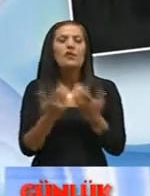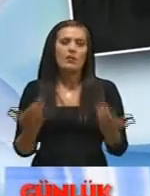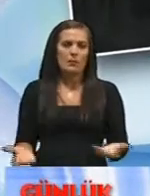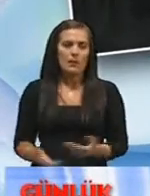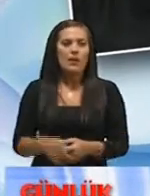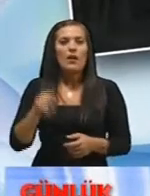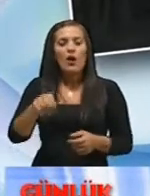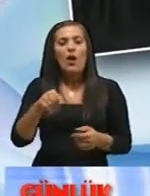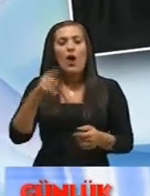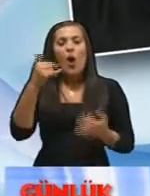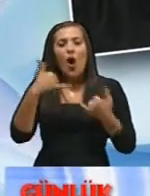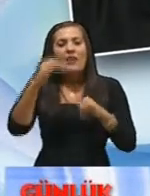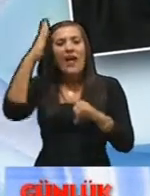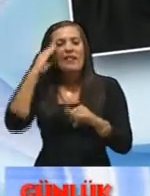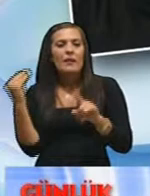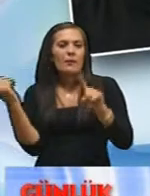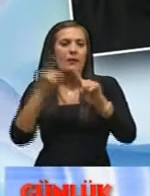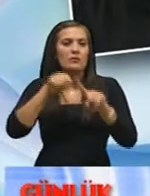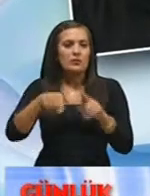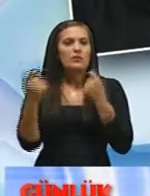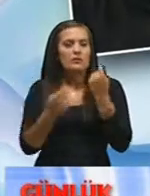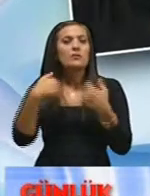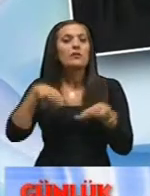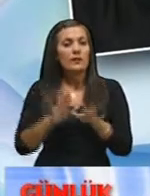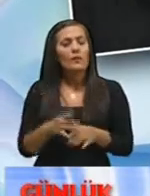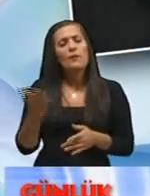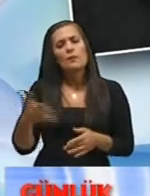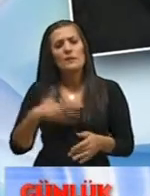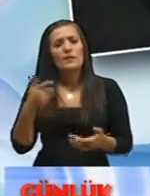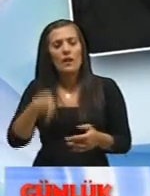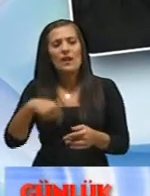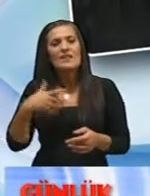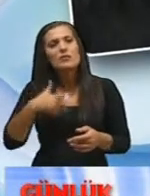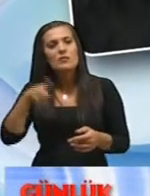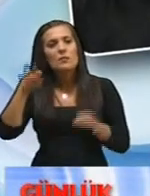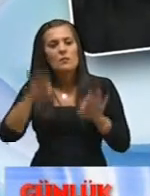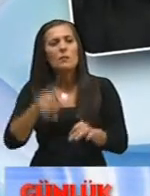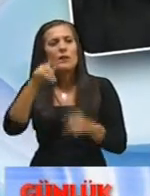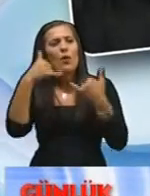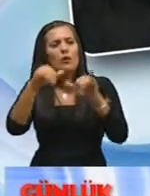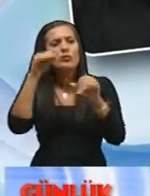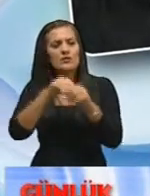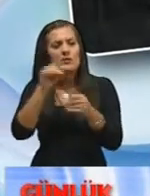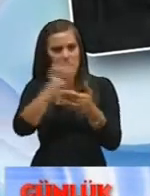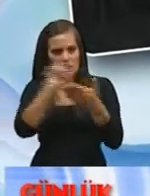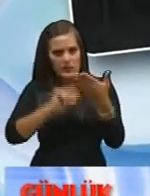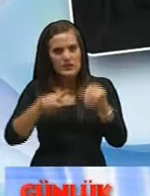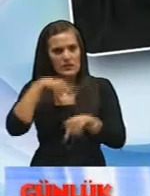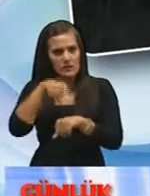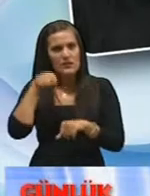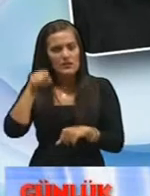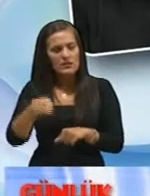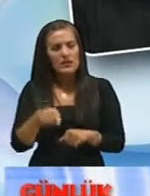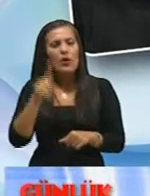diyorsunuz ki oyuma anlam katacak bu çalışma öyle değil mi? isterseniz oradan başlayalım buyurun bir oyun yazıldığı zaman size